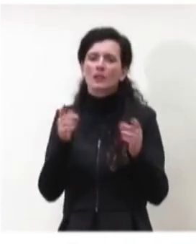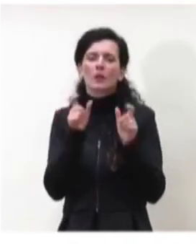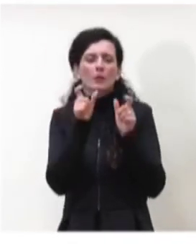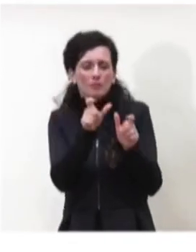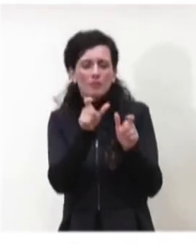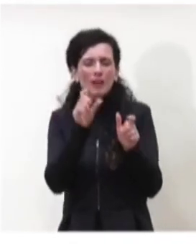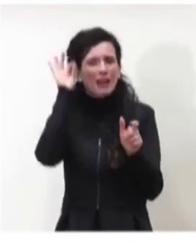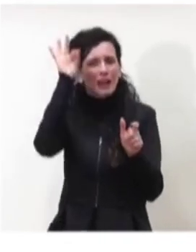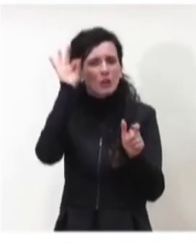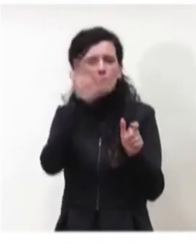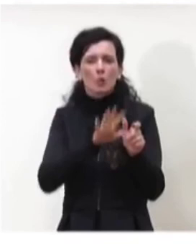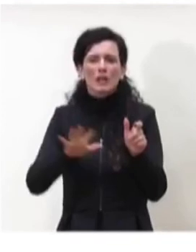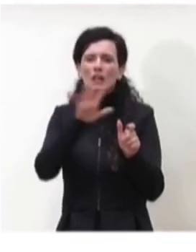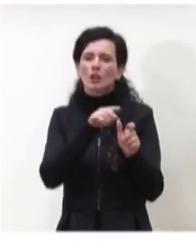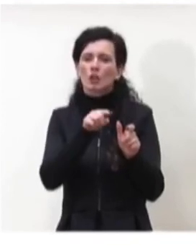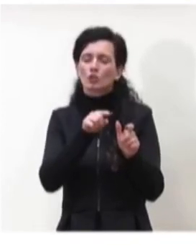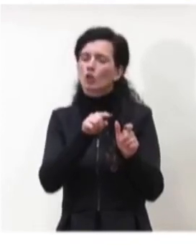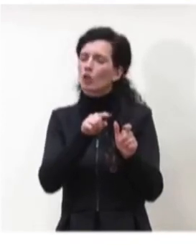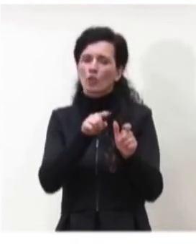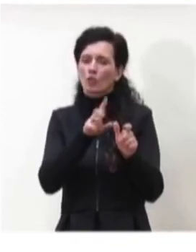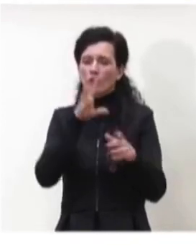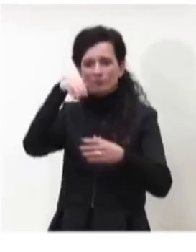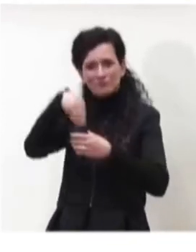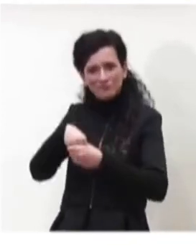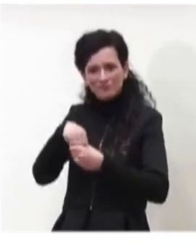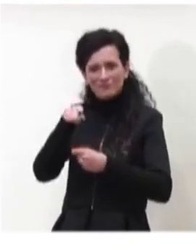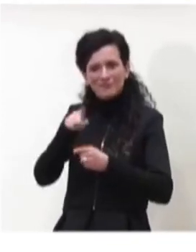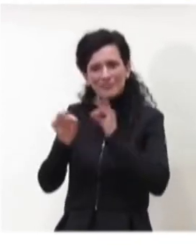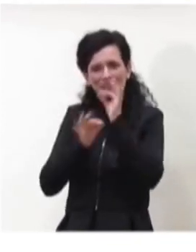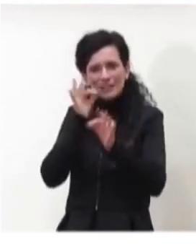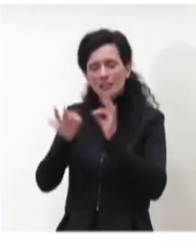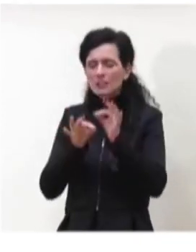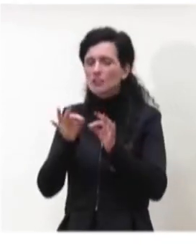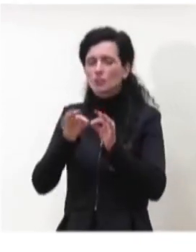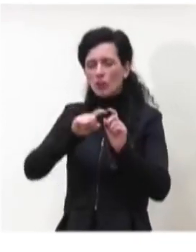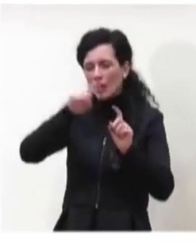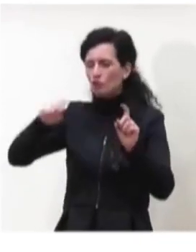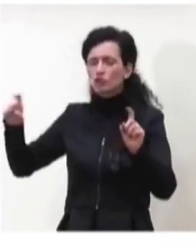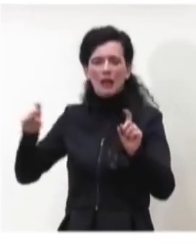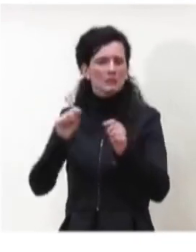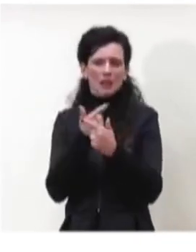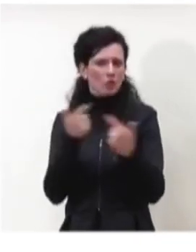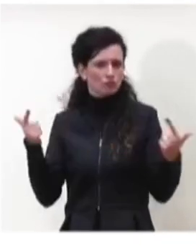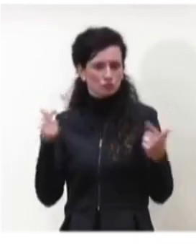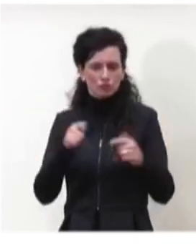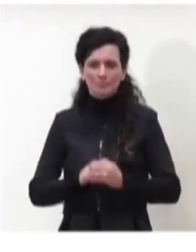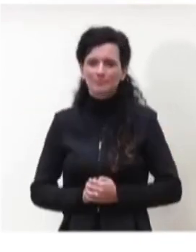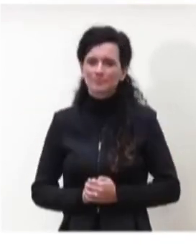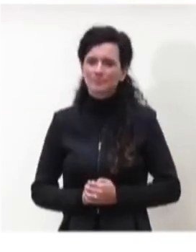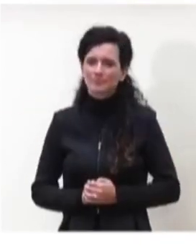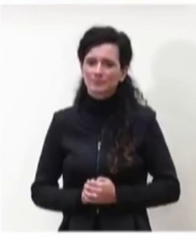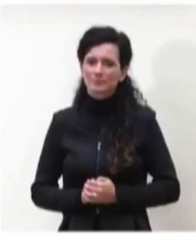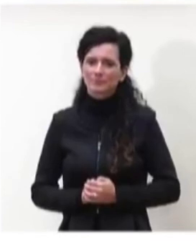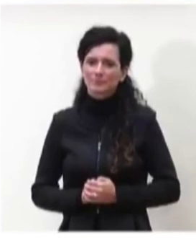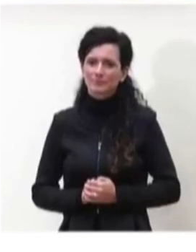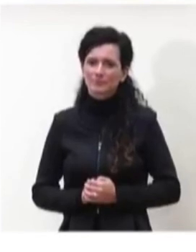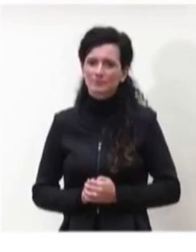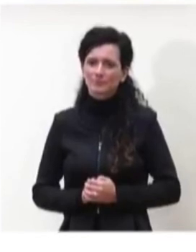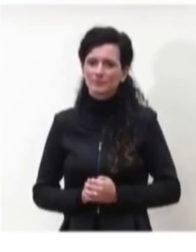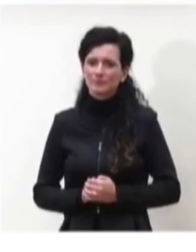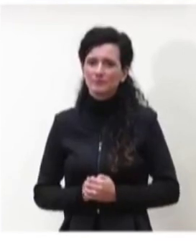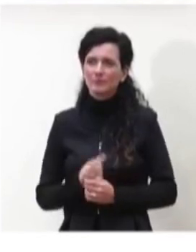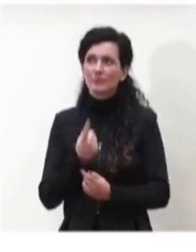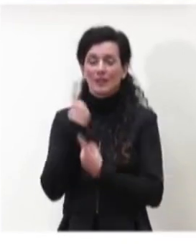non sono più riportate rispetto all'incidenza. Il quadro ci mostra una,